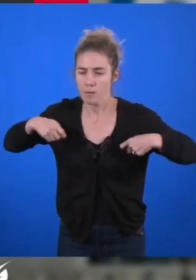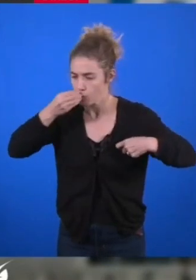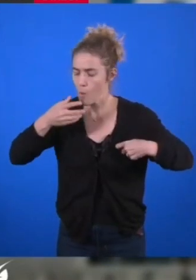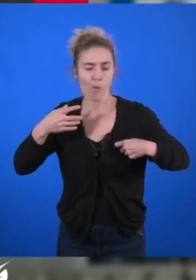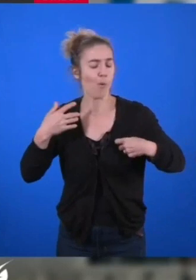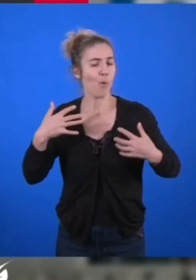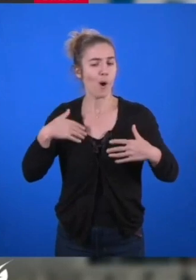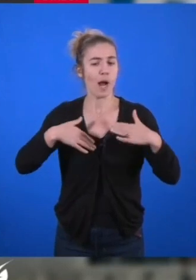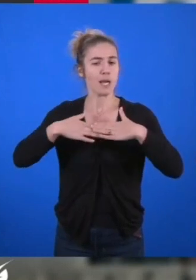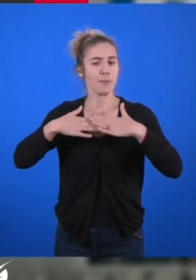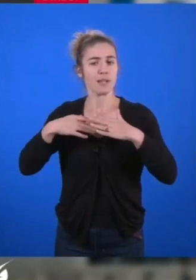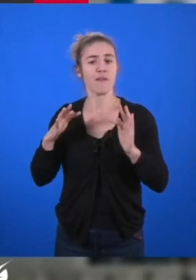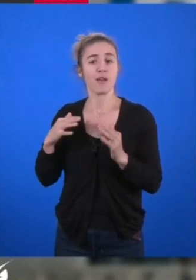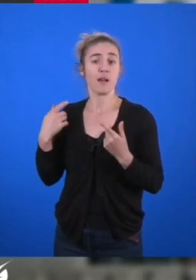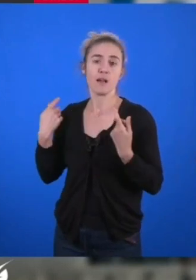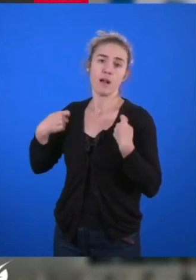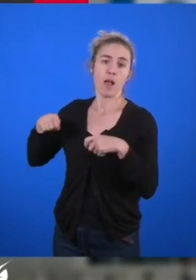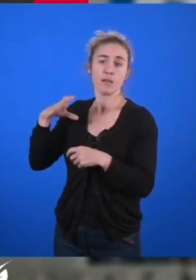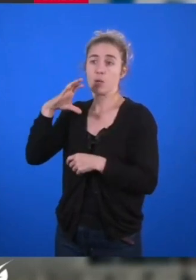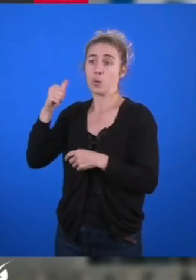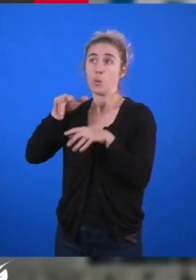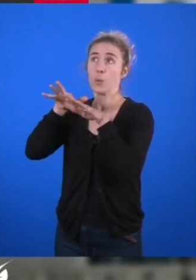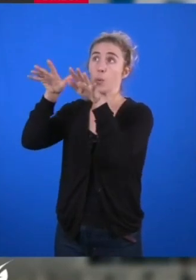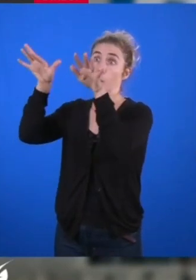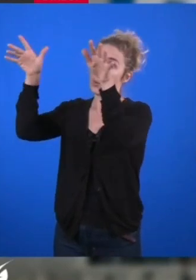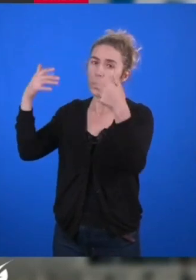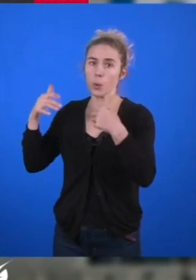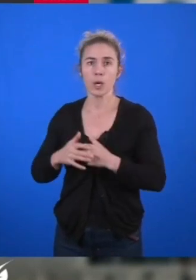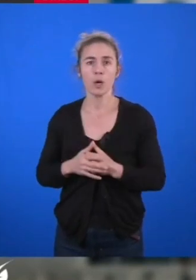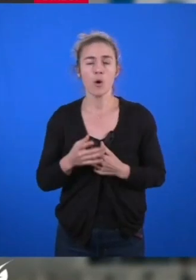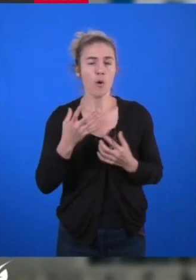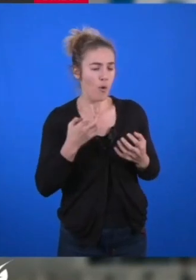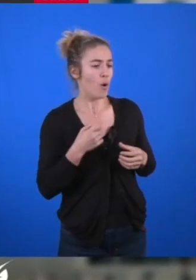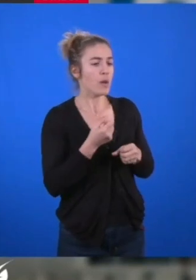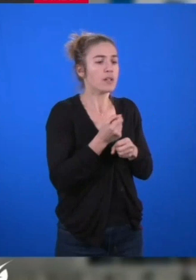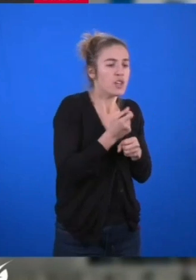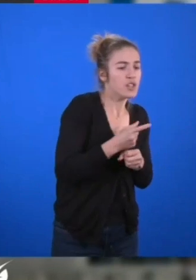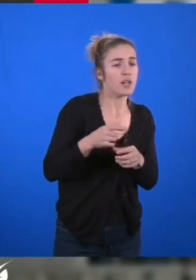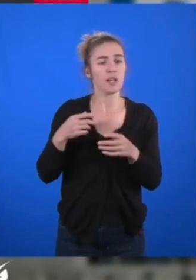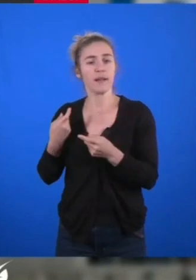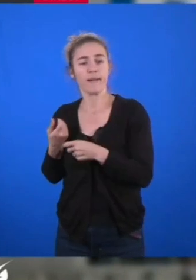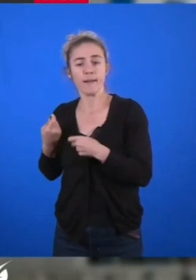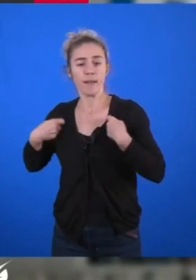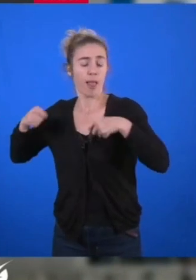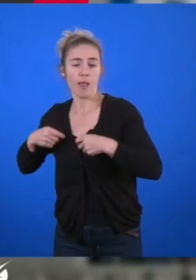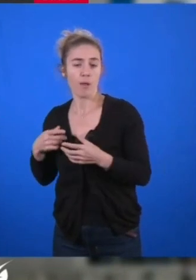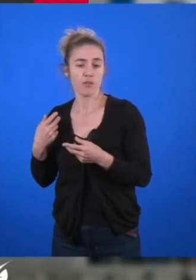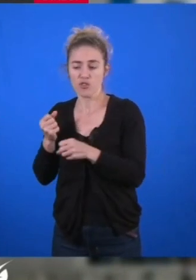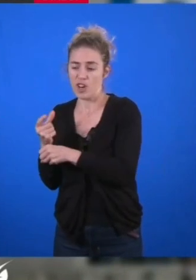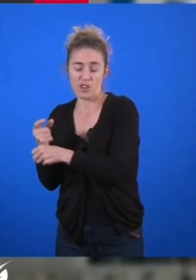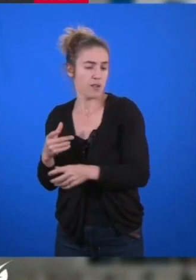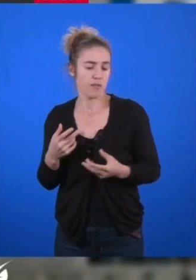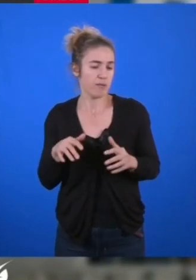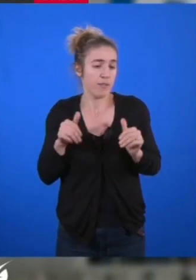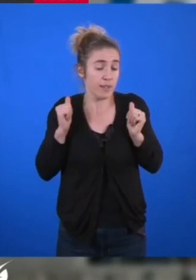bilan énergétique et carbone, et que nous cherchons à limiter gaspillage et déchets, nous pointons la contradiction qu'il y a à augmenter